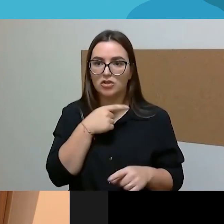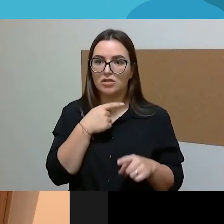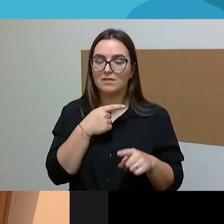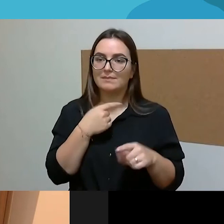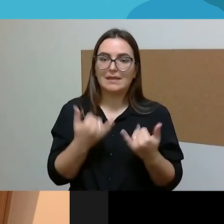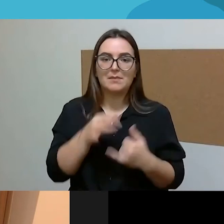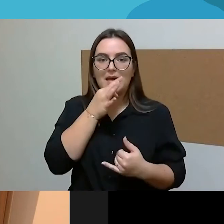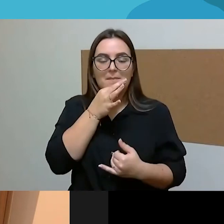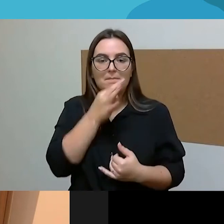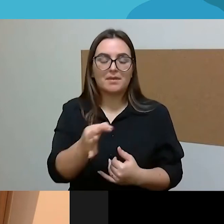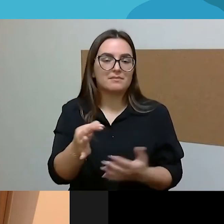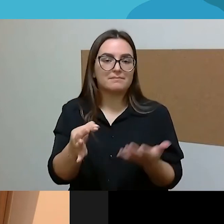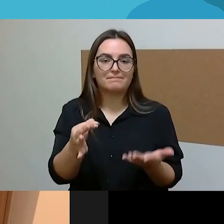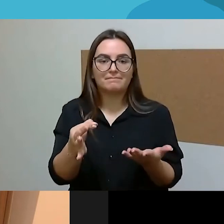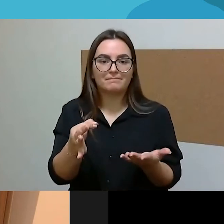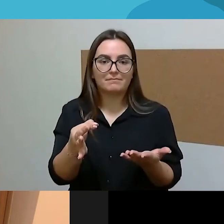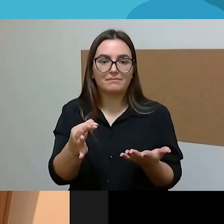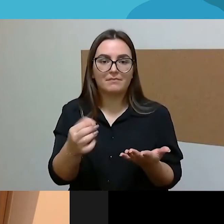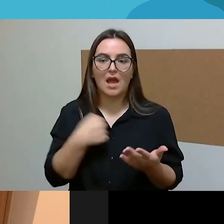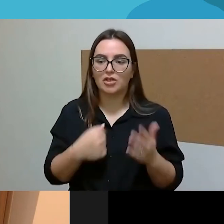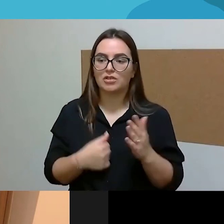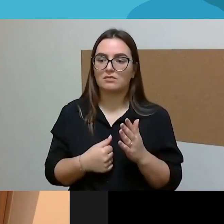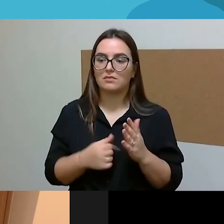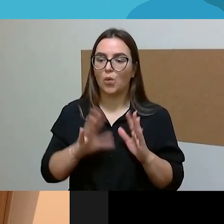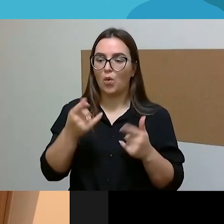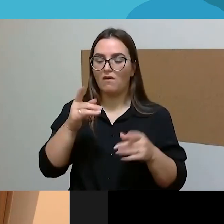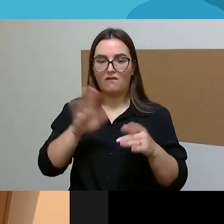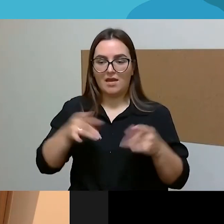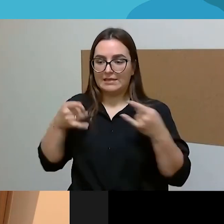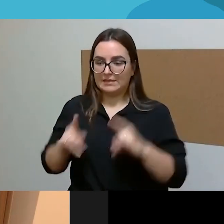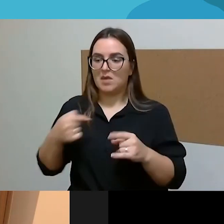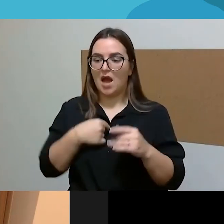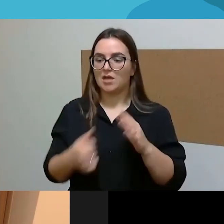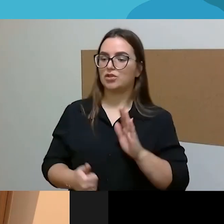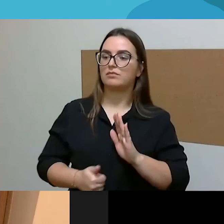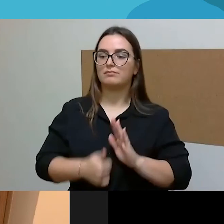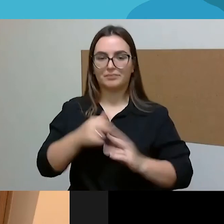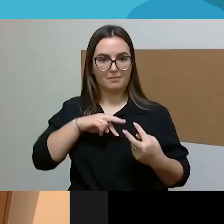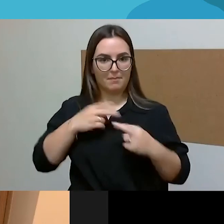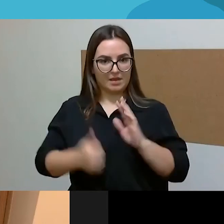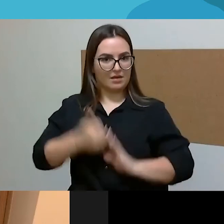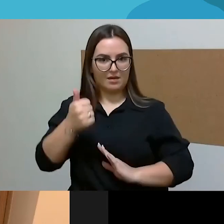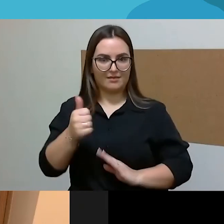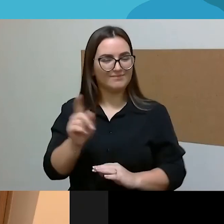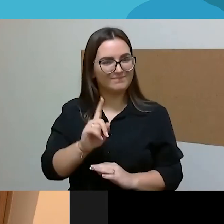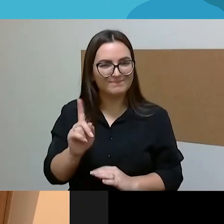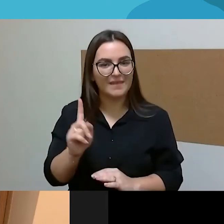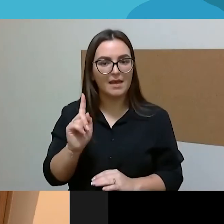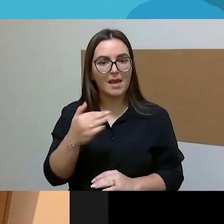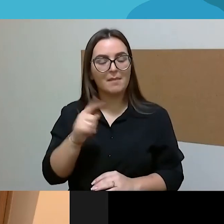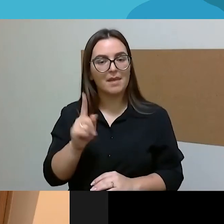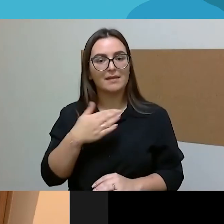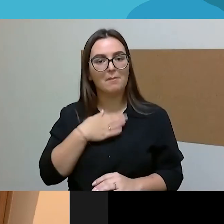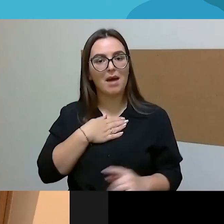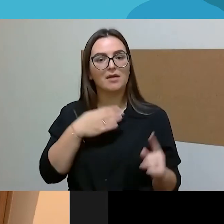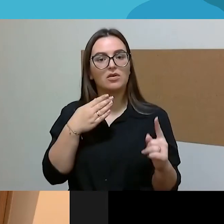kad tapau kažkokiu geresniu žmogum, tikrai ne, bet aš galiu pasakyti, kad mano prioritetai